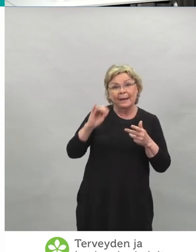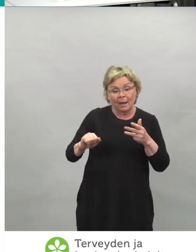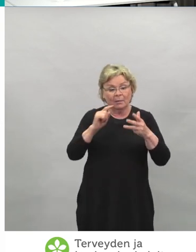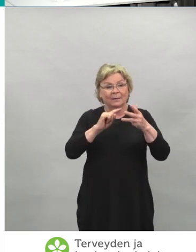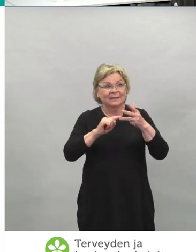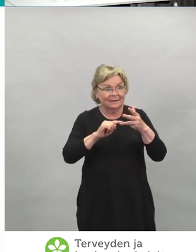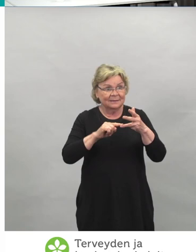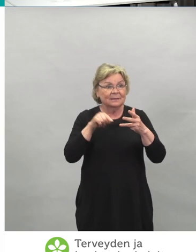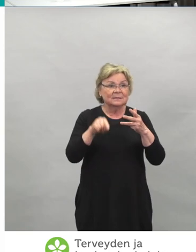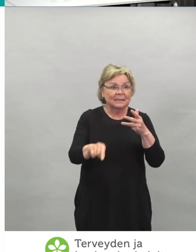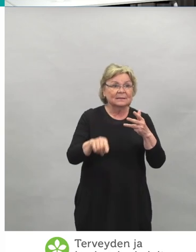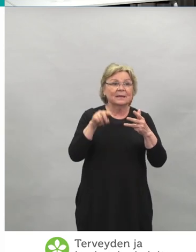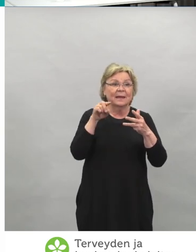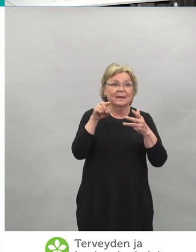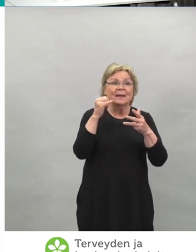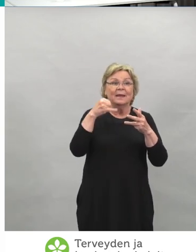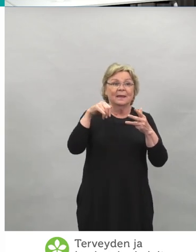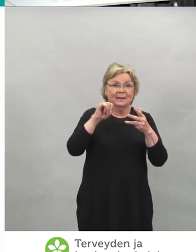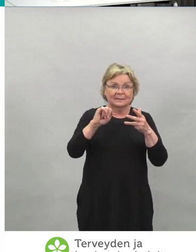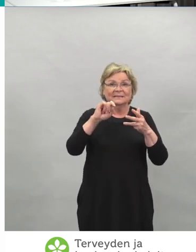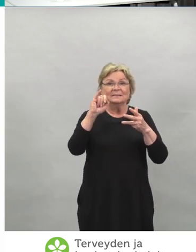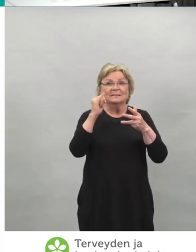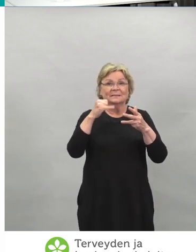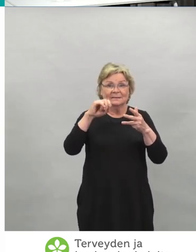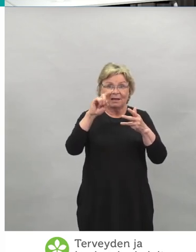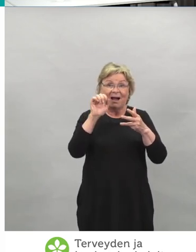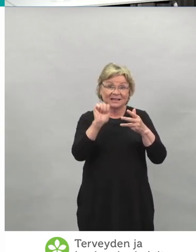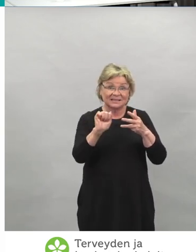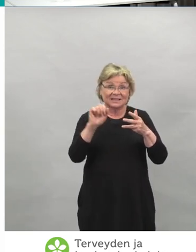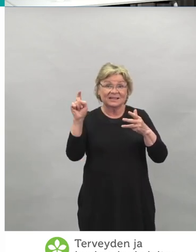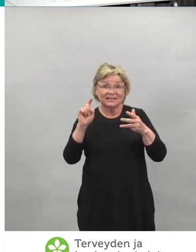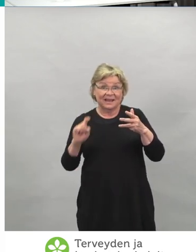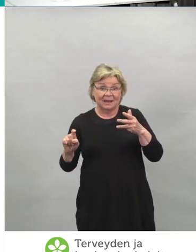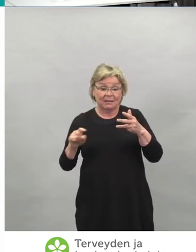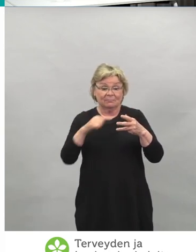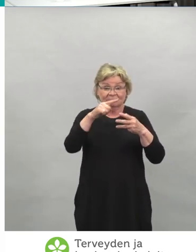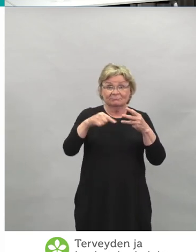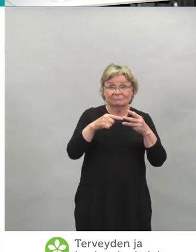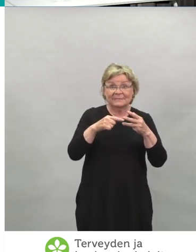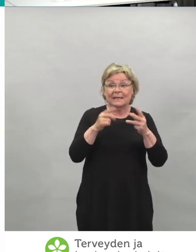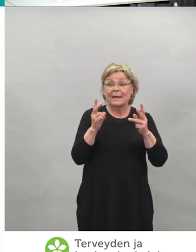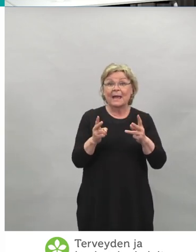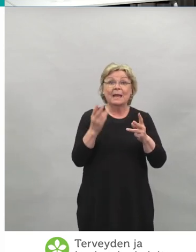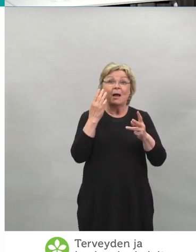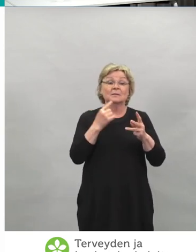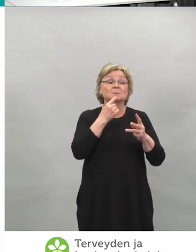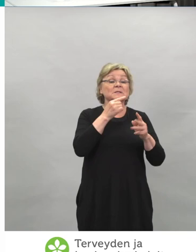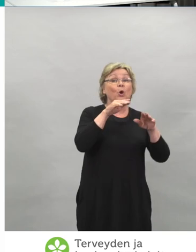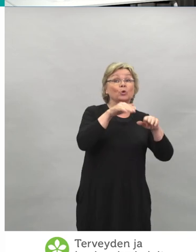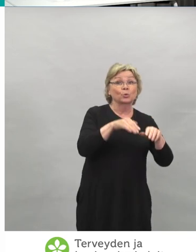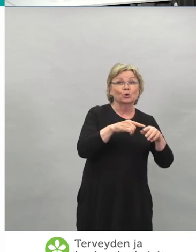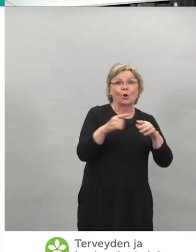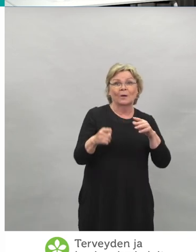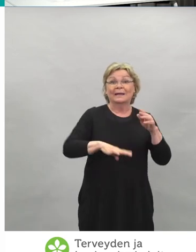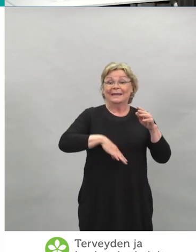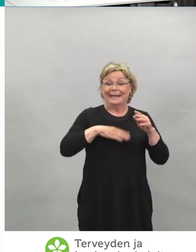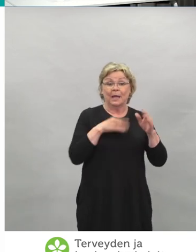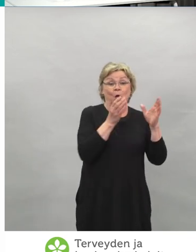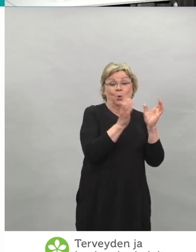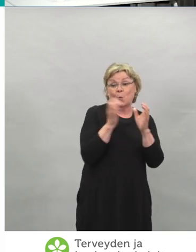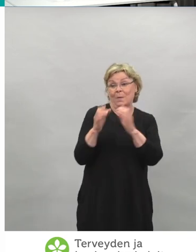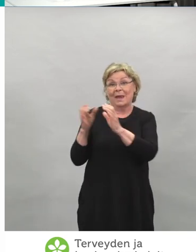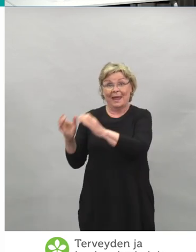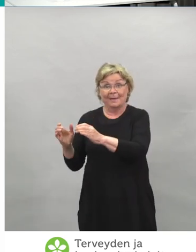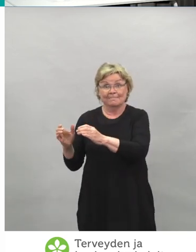Vaxevria, jotka ovat käytössä ja näille mainituille ikäryhmille. Sitten meillä on myöskin